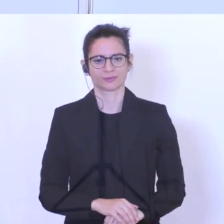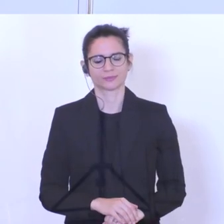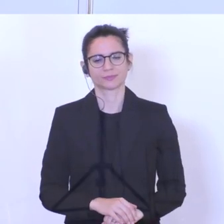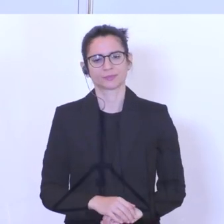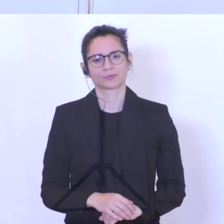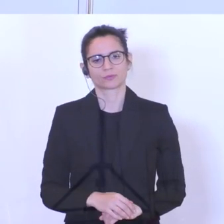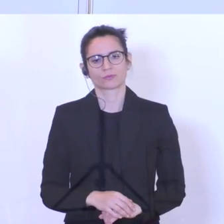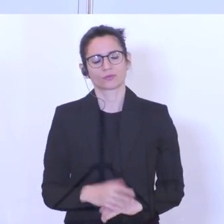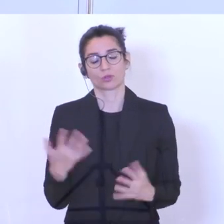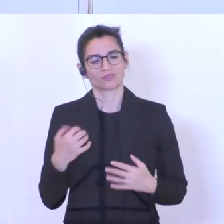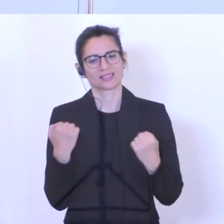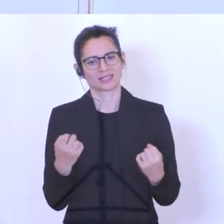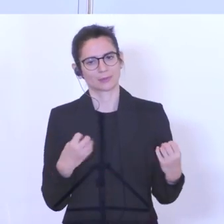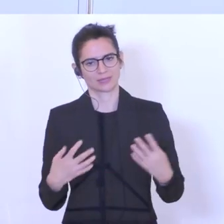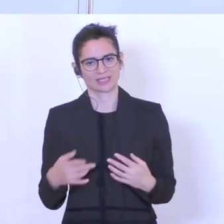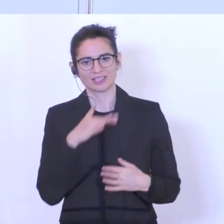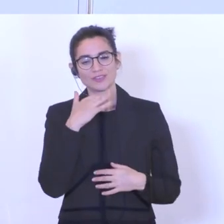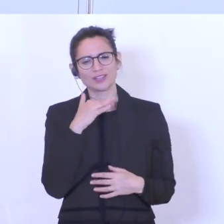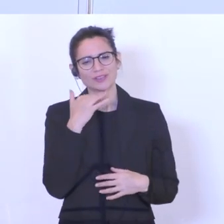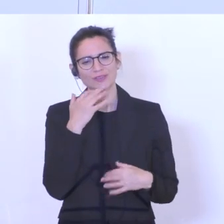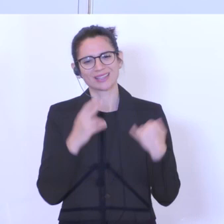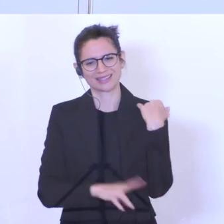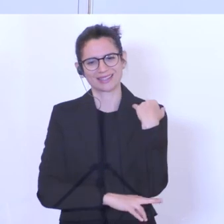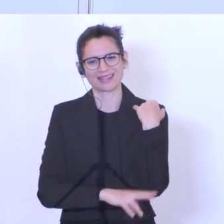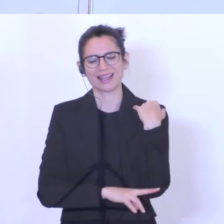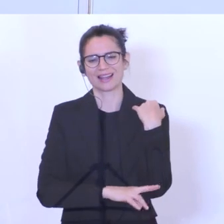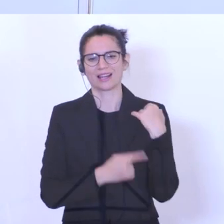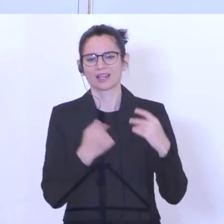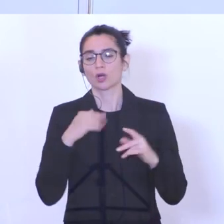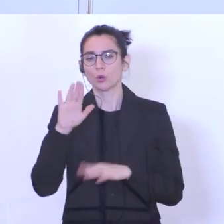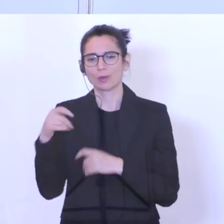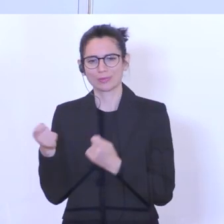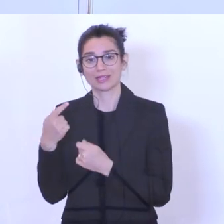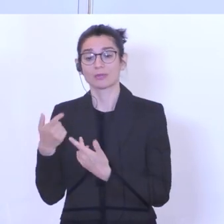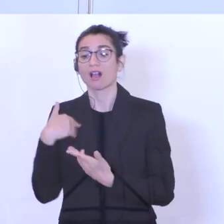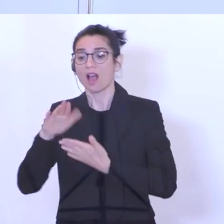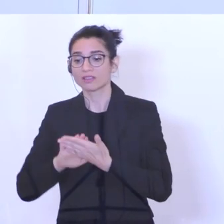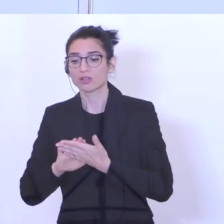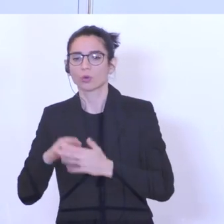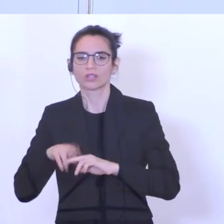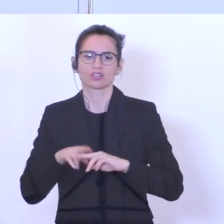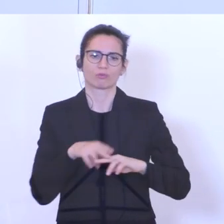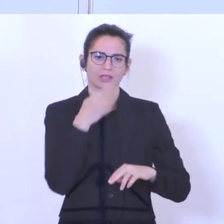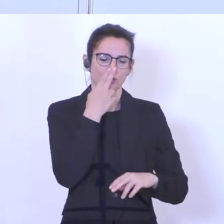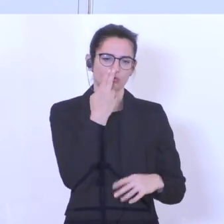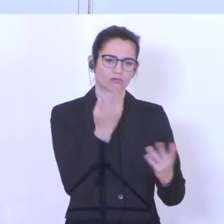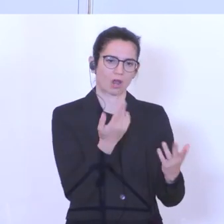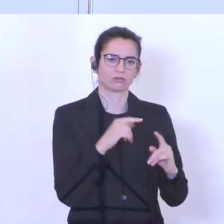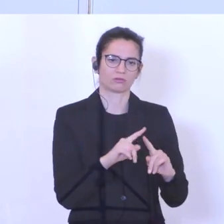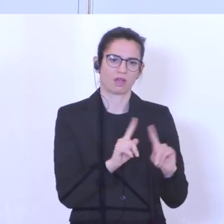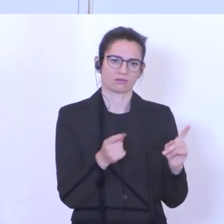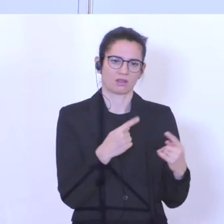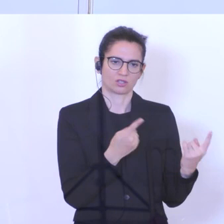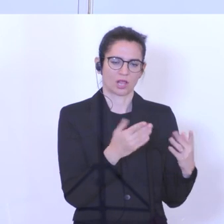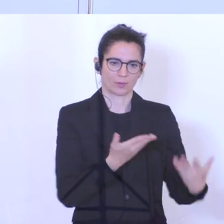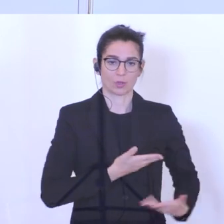sicherlich sein wird, ist, dass viele Lehrlinge auch in der Überbeginnen werden und dass wir das gemeinsam unterstützen werden, auch dort Mittel zur Verfügung